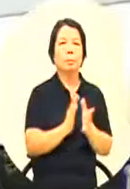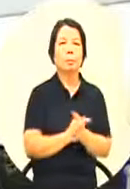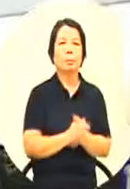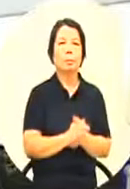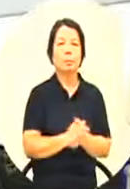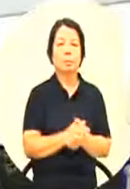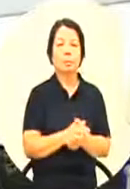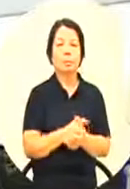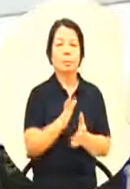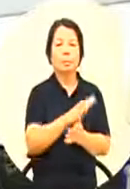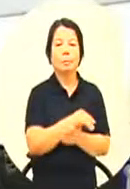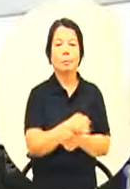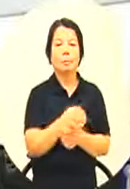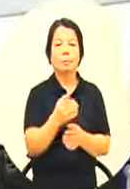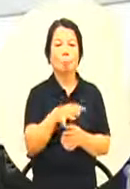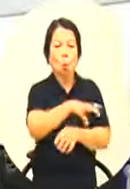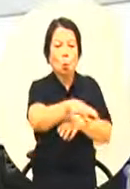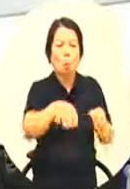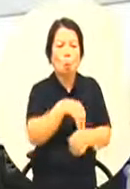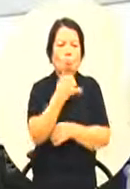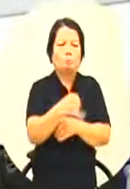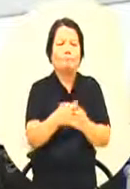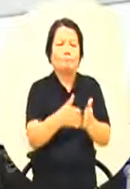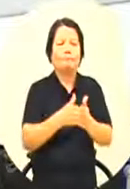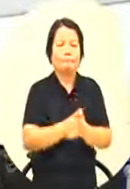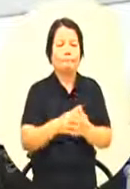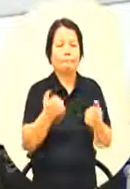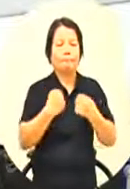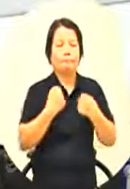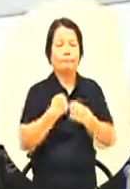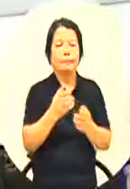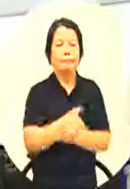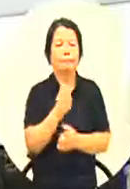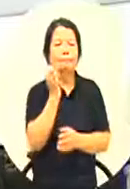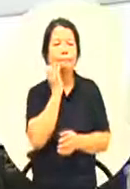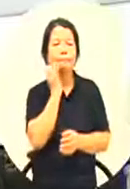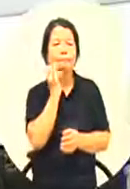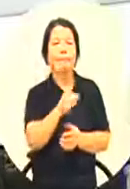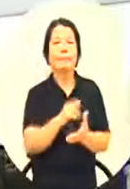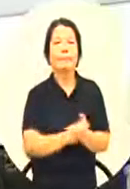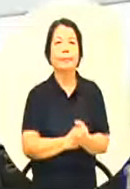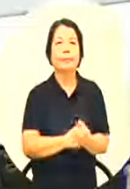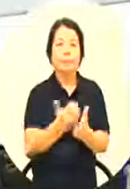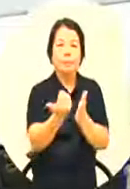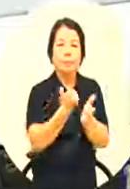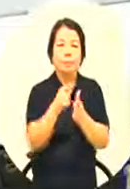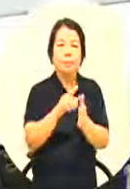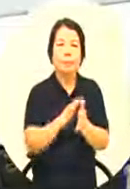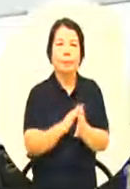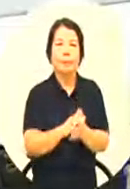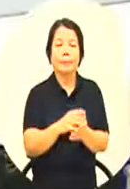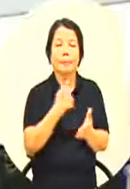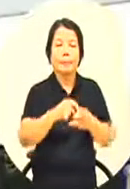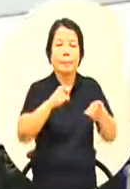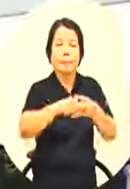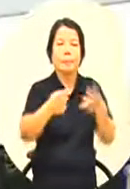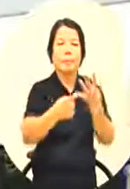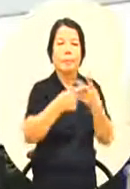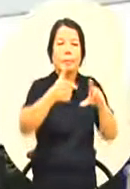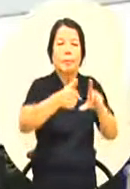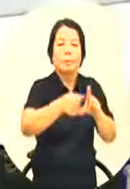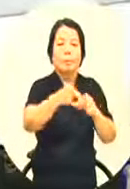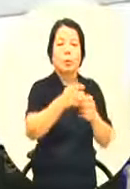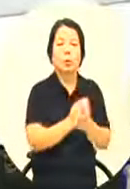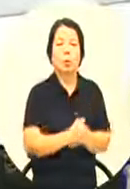在很刻苦的一个环境之下这样练球我觉得很不舍而且尤其呢我们刚刚提到我们又是在工业区所以我很